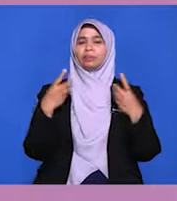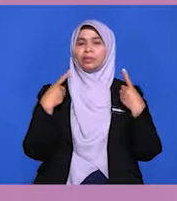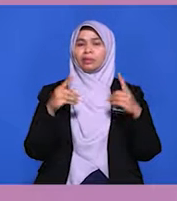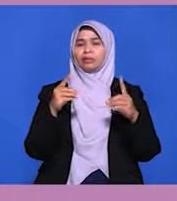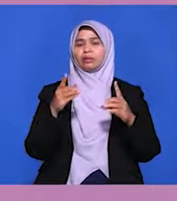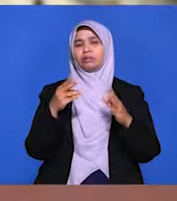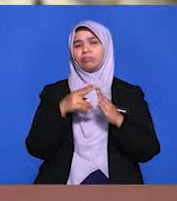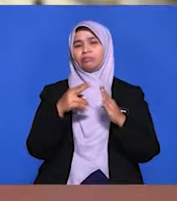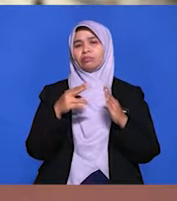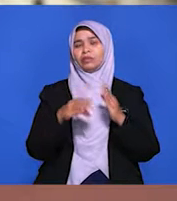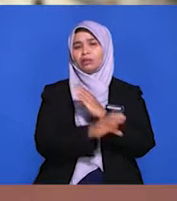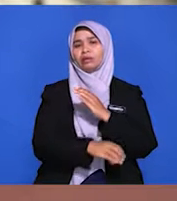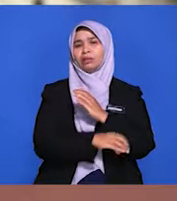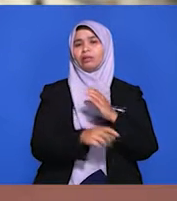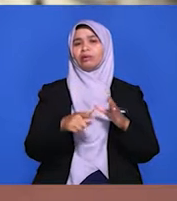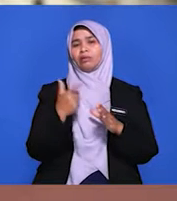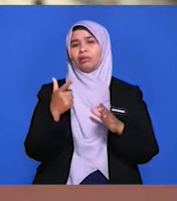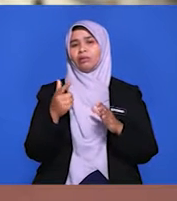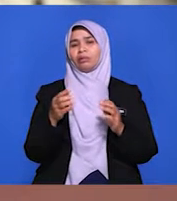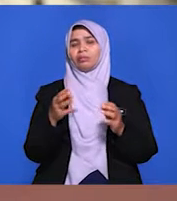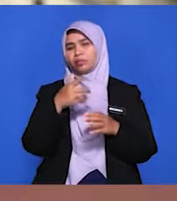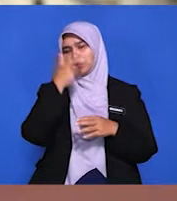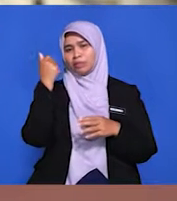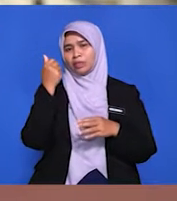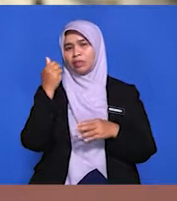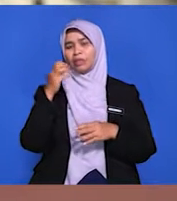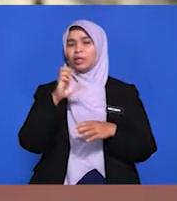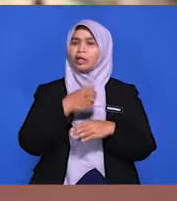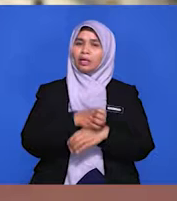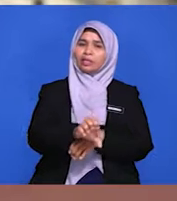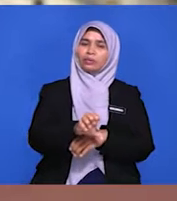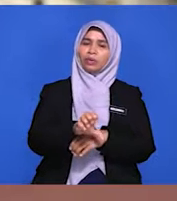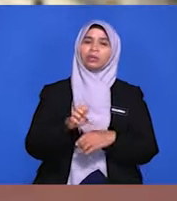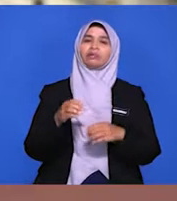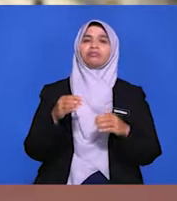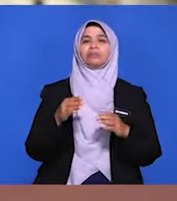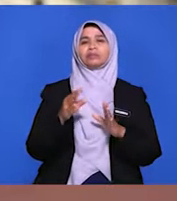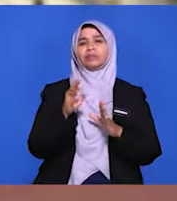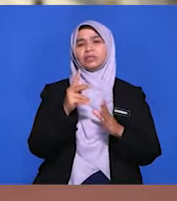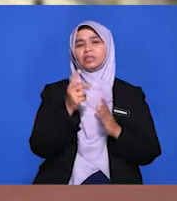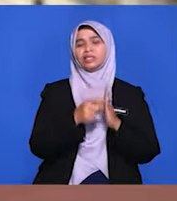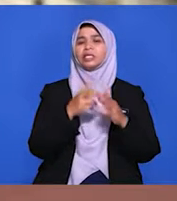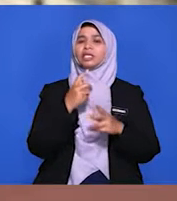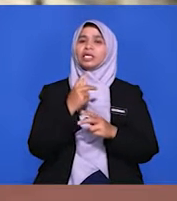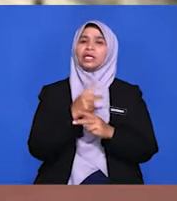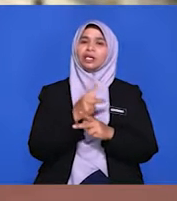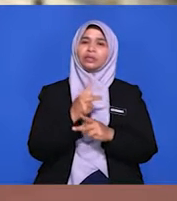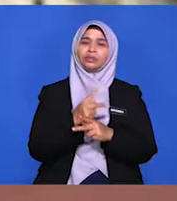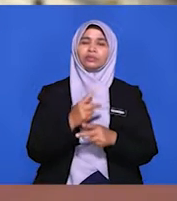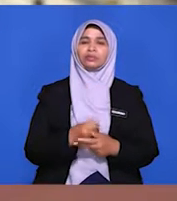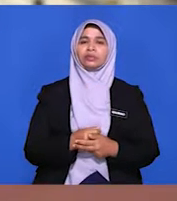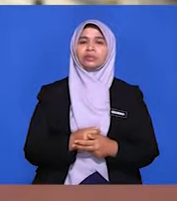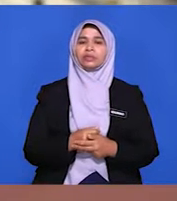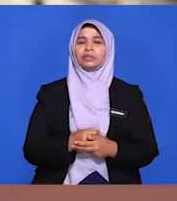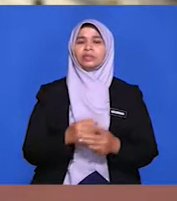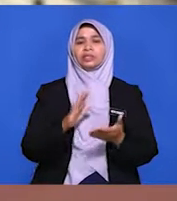negara luar menyebabkan ekspor negara terjejas. Langkah yang Malaysia ambil ialah mengadukan perkara